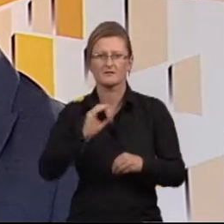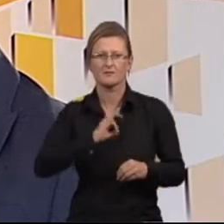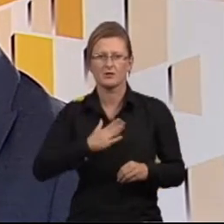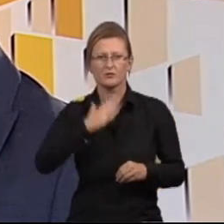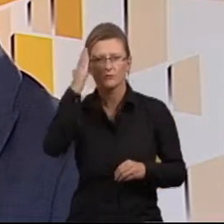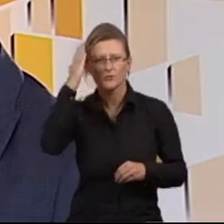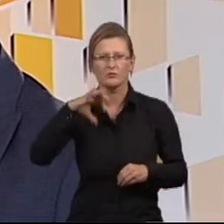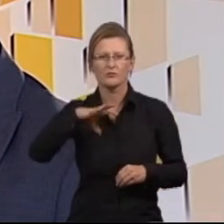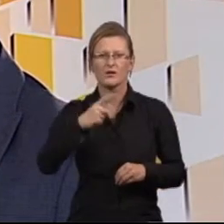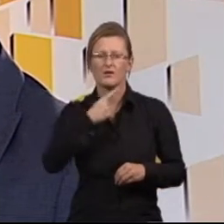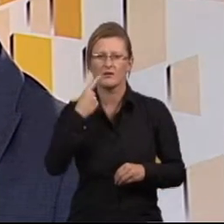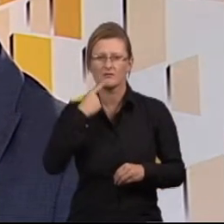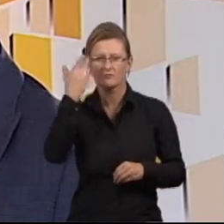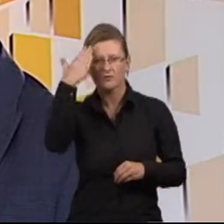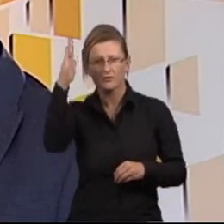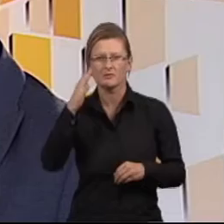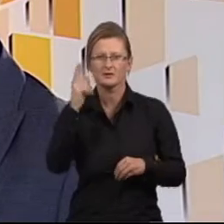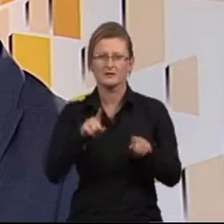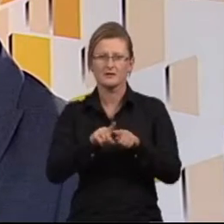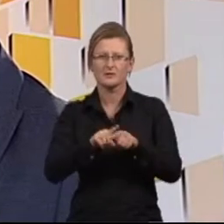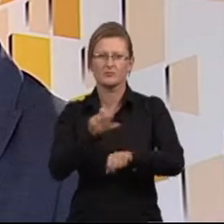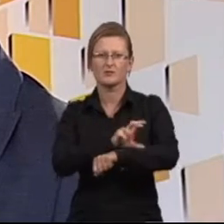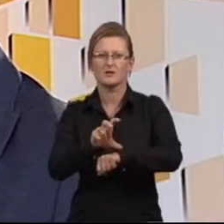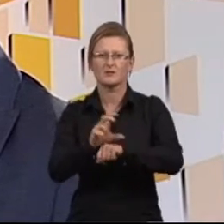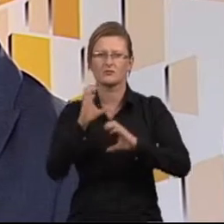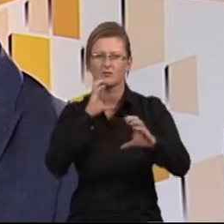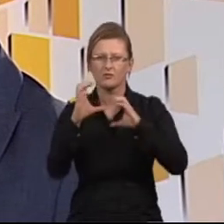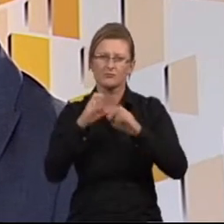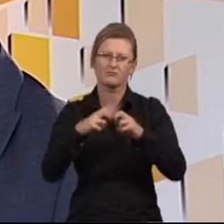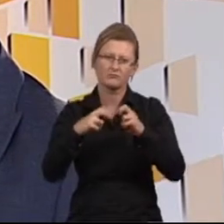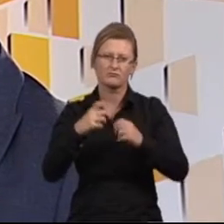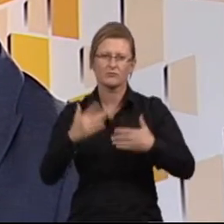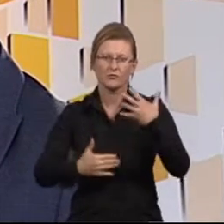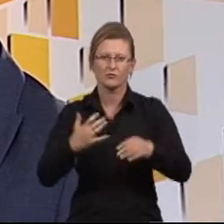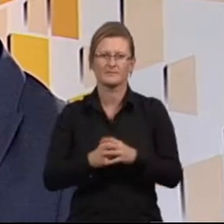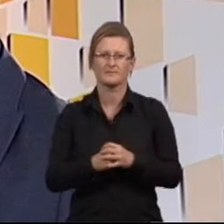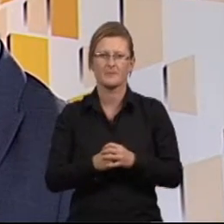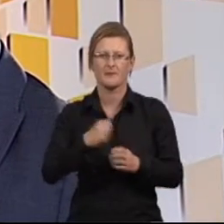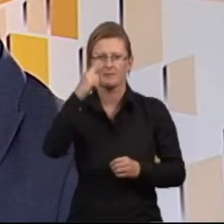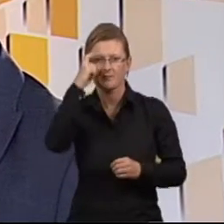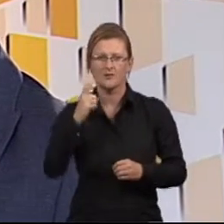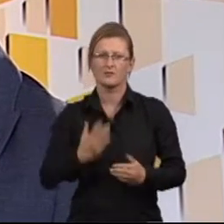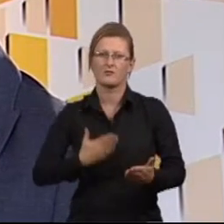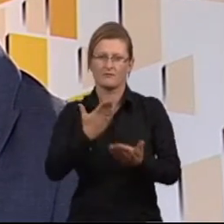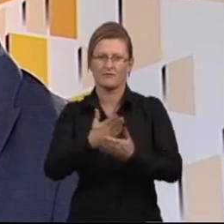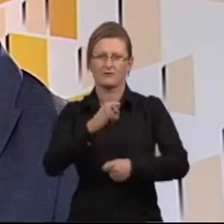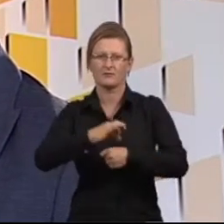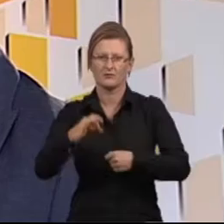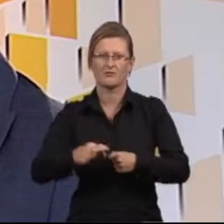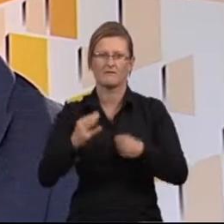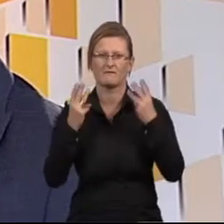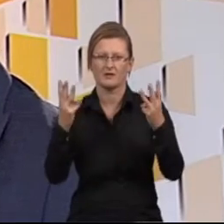pogłębiania swoich umiejętności w zakresie języków obcych, jak i również technik komunikacyjnych. Pamiętajmy o tym, że